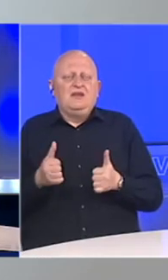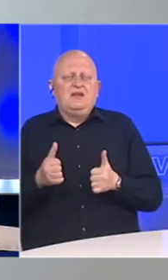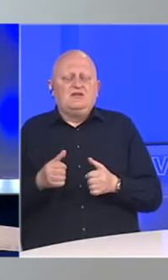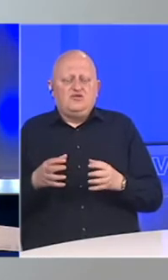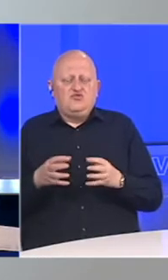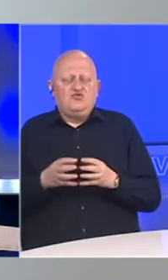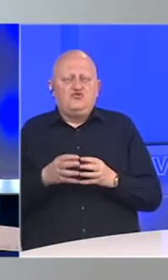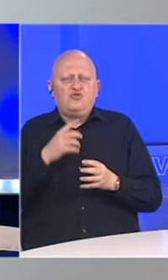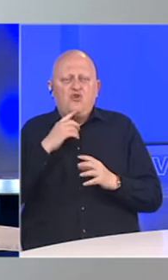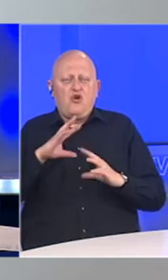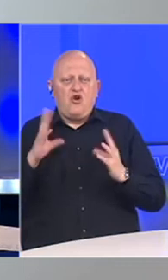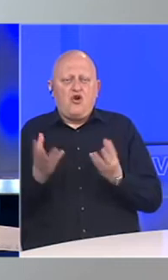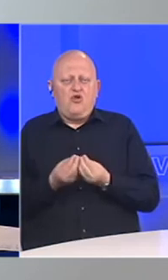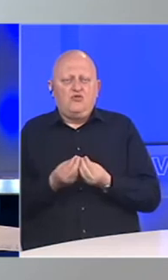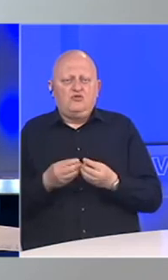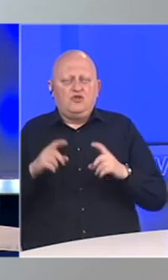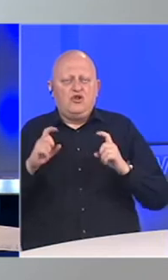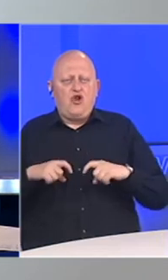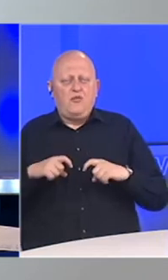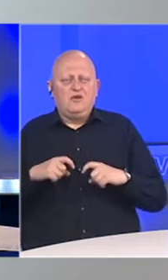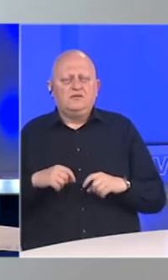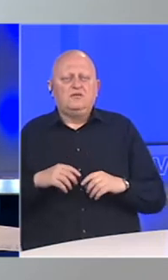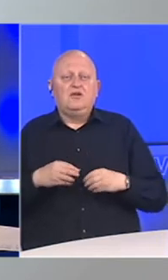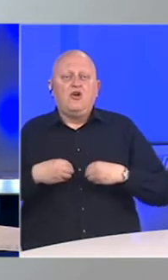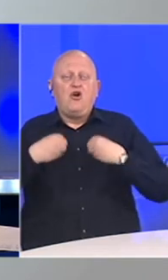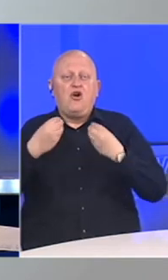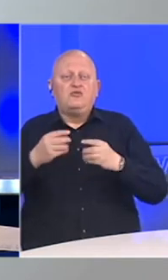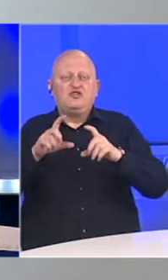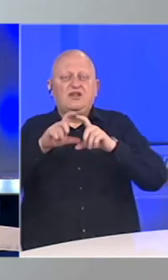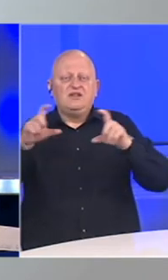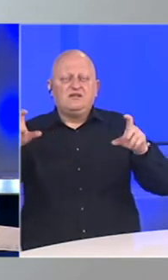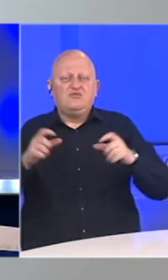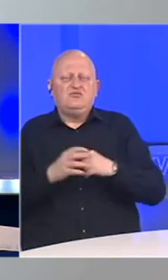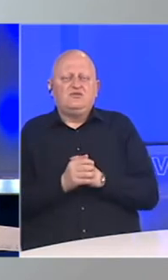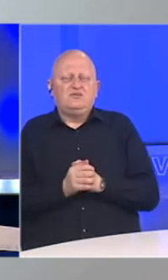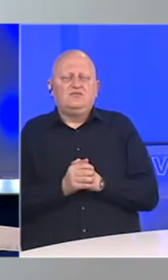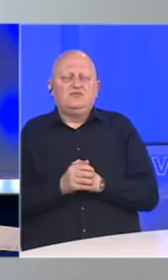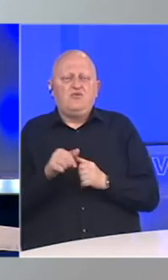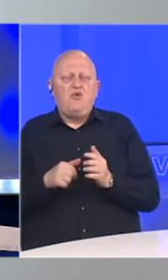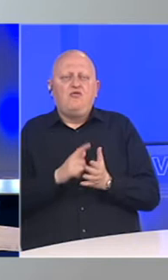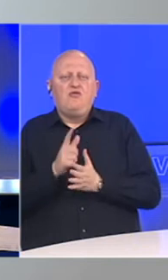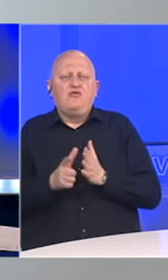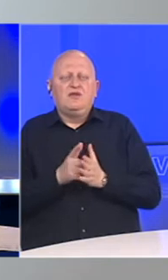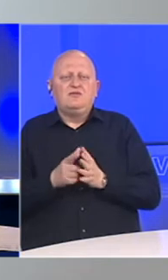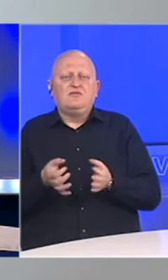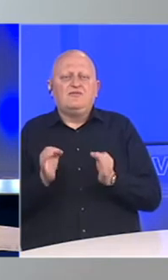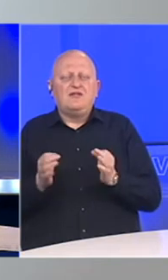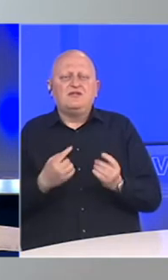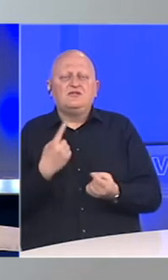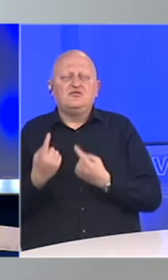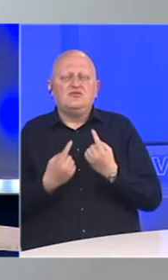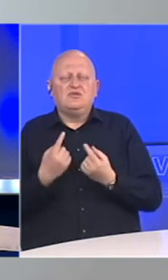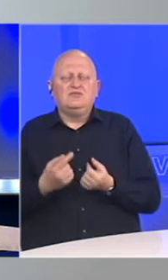udruženja koja okupljaju Rome obraćala institucijama u ovo vrijeme vanrednih